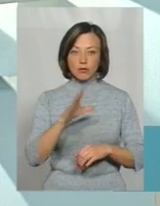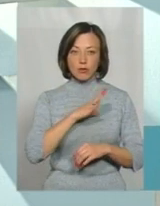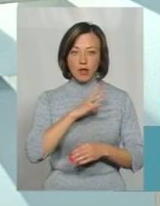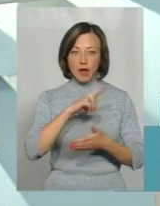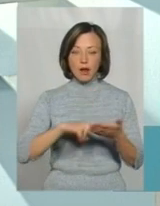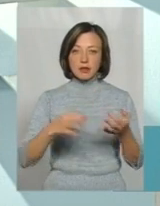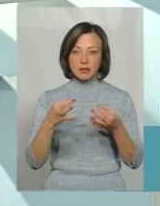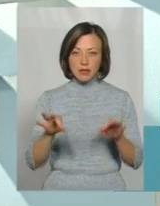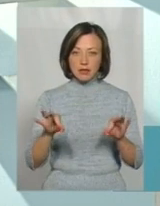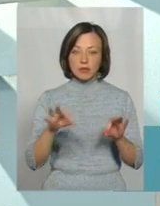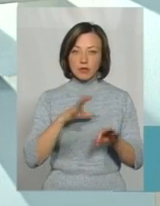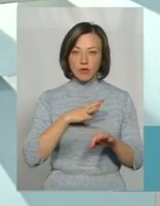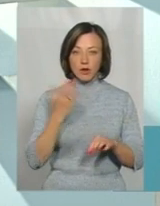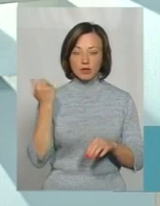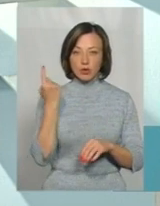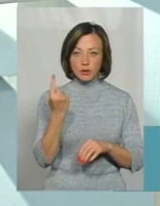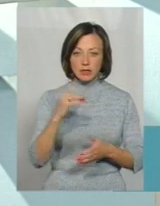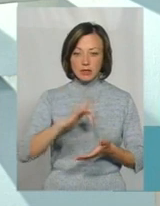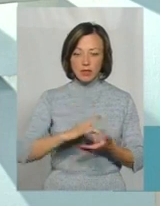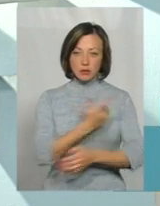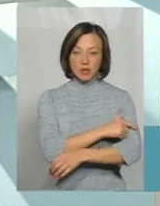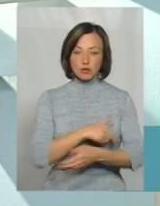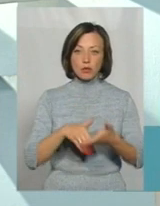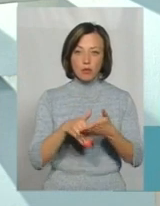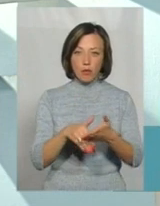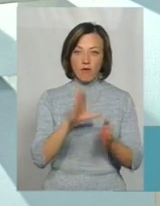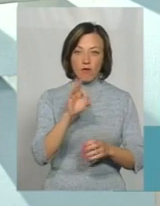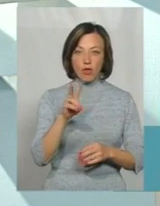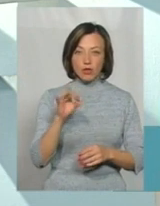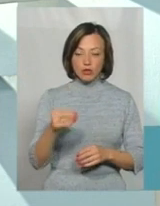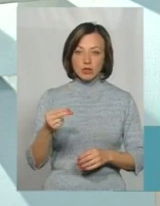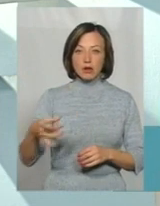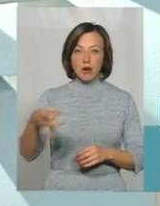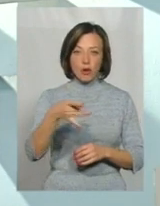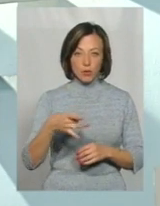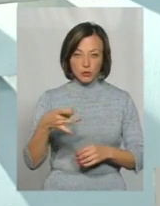ліцензія, ну, тобто, був раніше один центр первинної медико-санітарної допомоги Волочийського району.